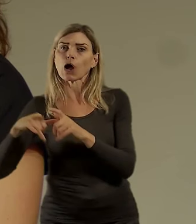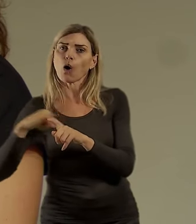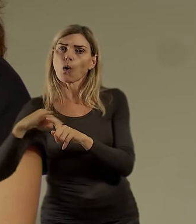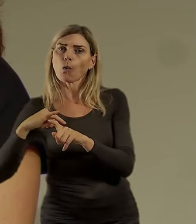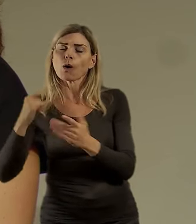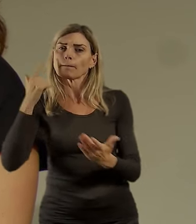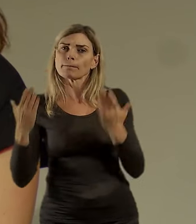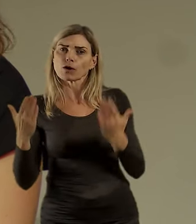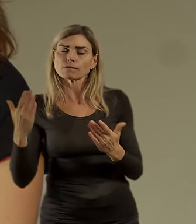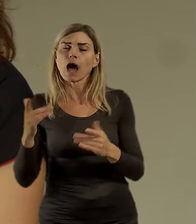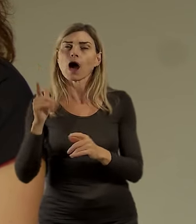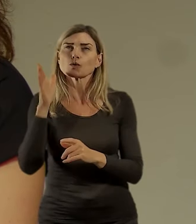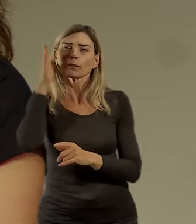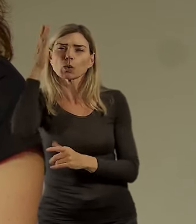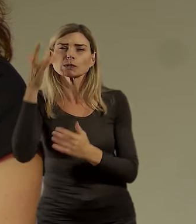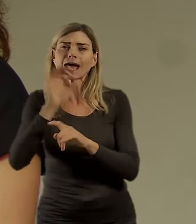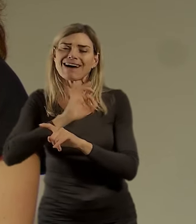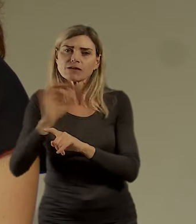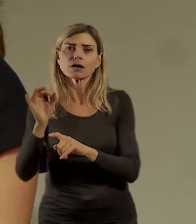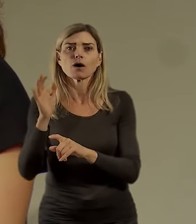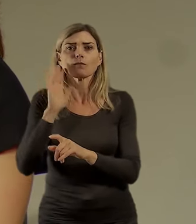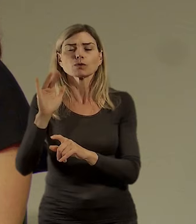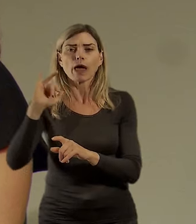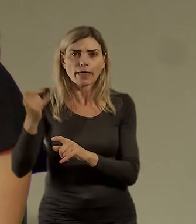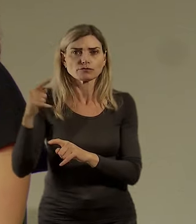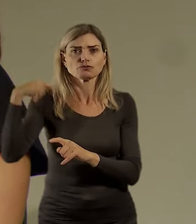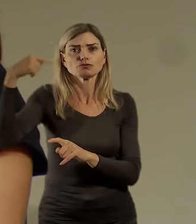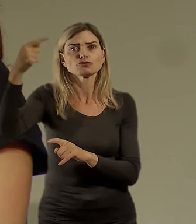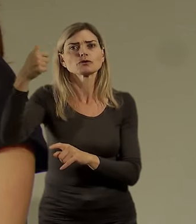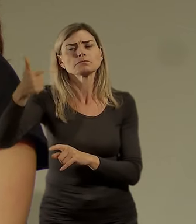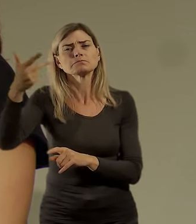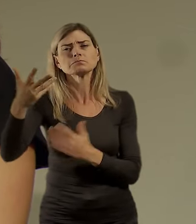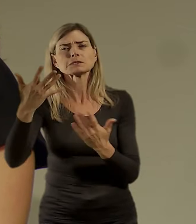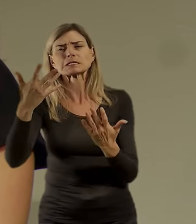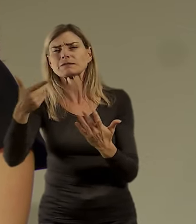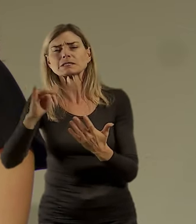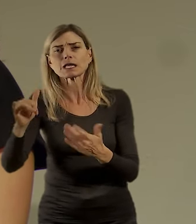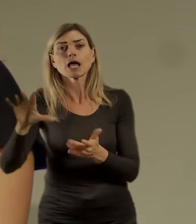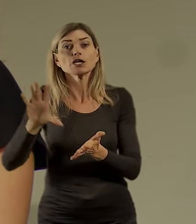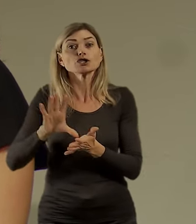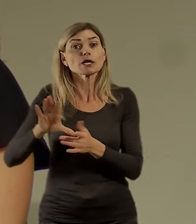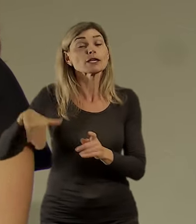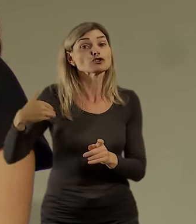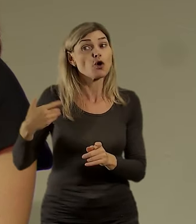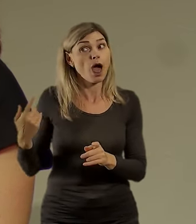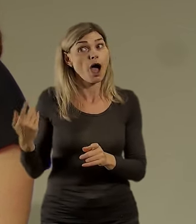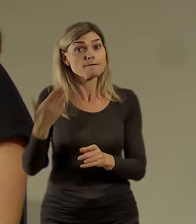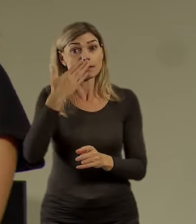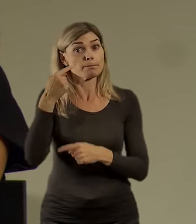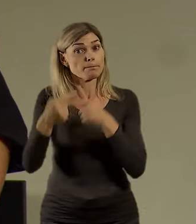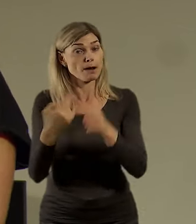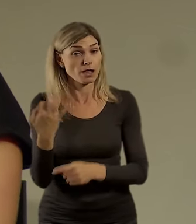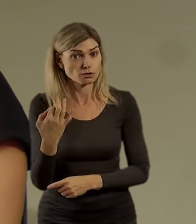potenciálně vlastně, kolik můžeme očekávat těch žáků třeba na těch středních školách. Takže je to určitě téma, které řešíme.